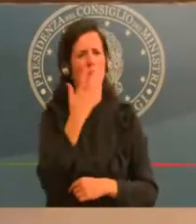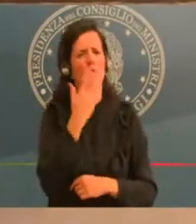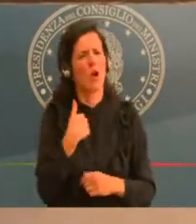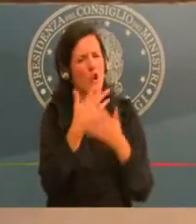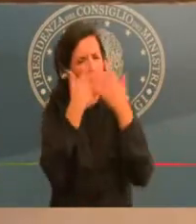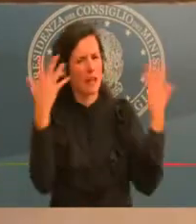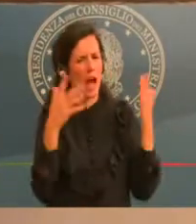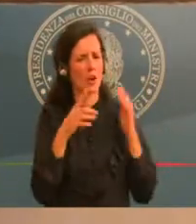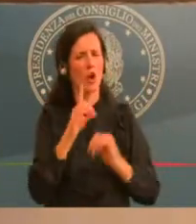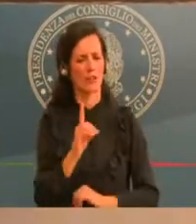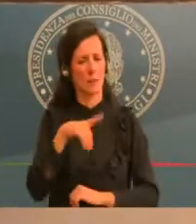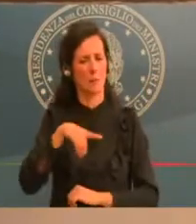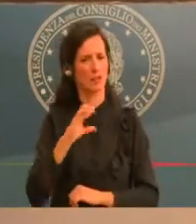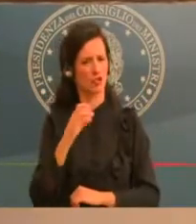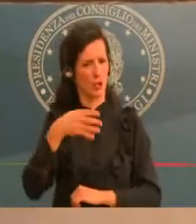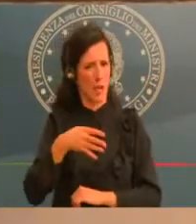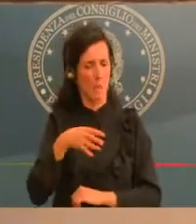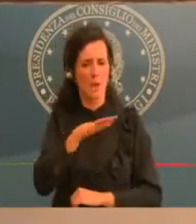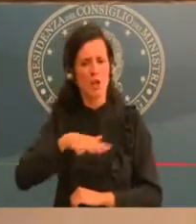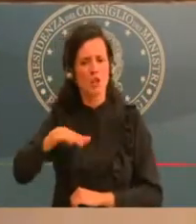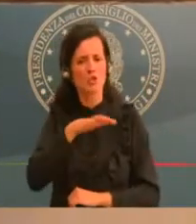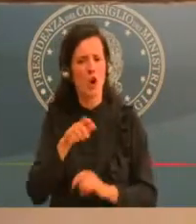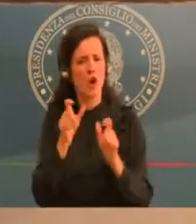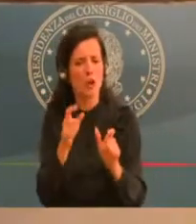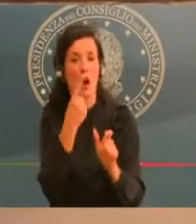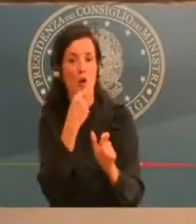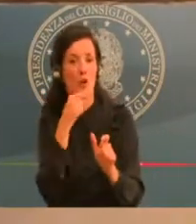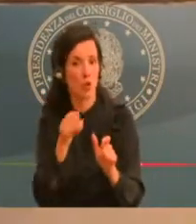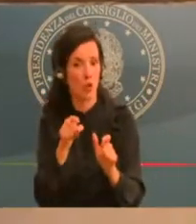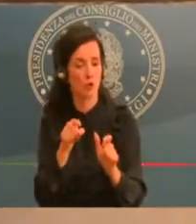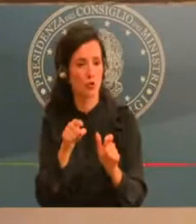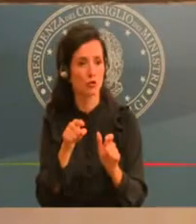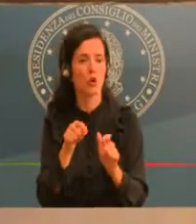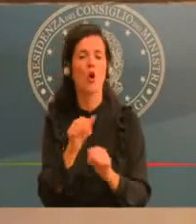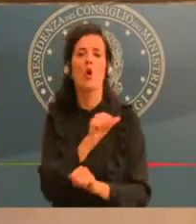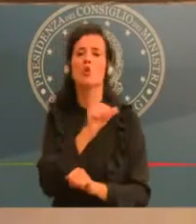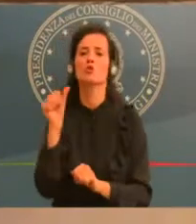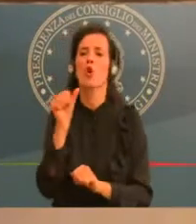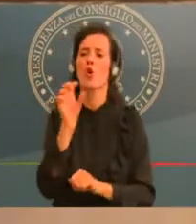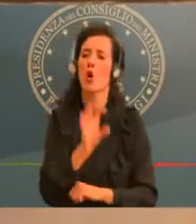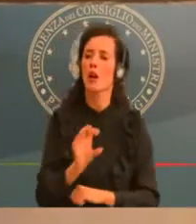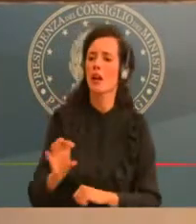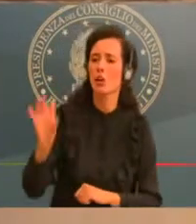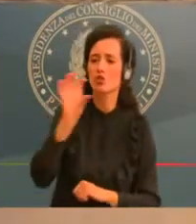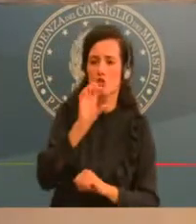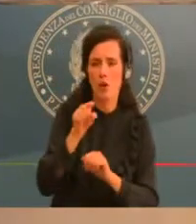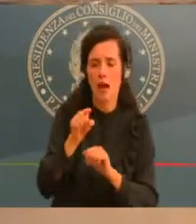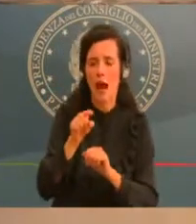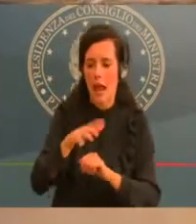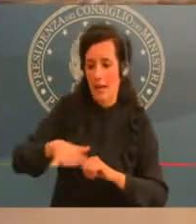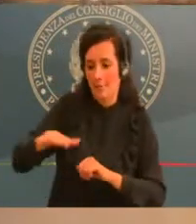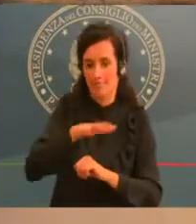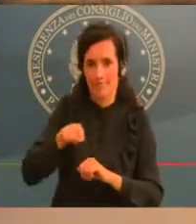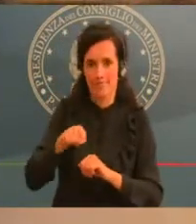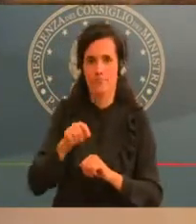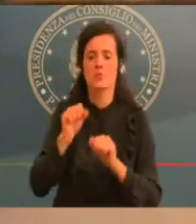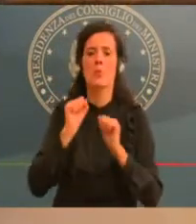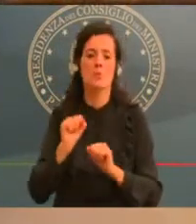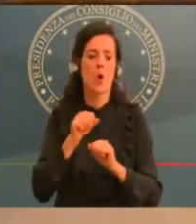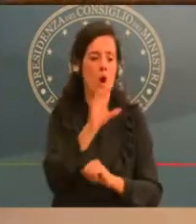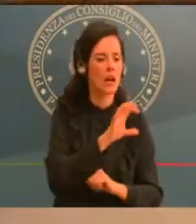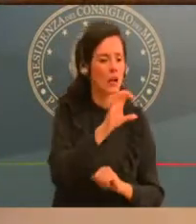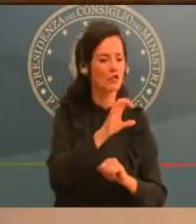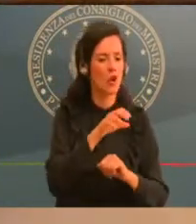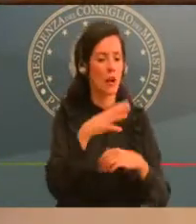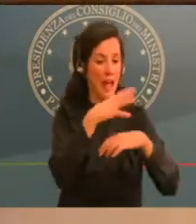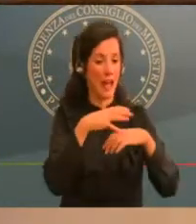o ad esempio in una regione in fascia gialla è possibile delimitare ad esempio una provincia come zona rossa. E poi una cosa invece